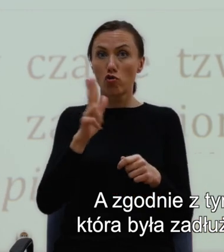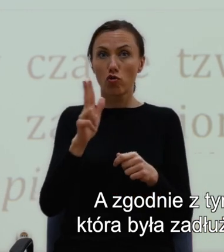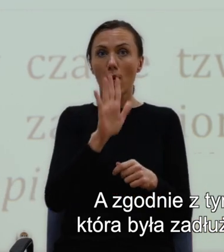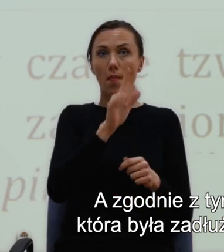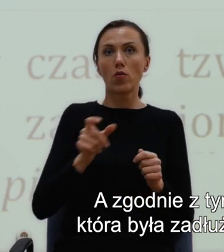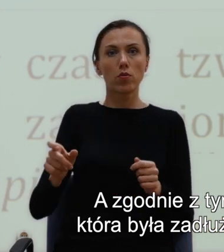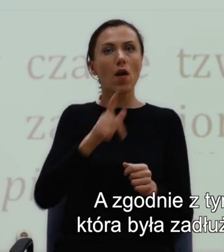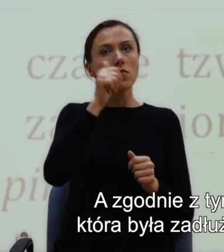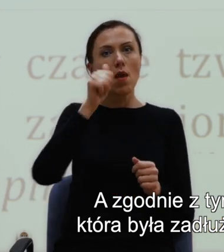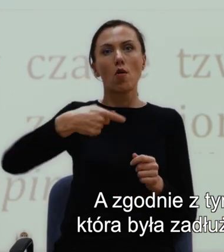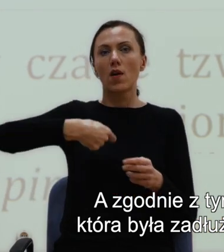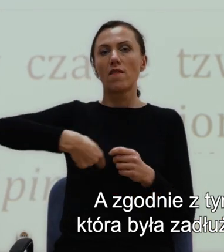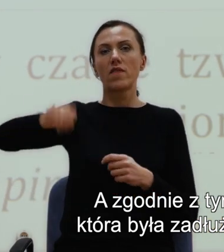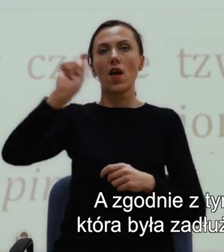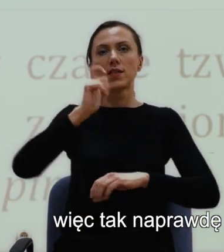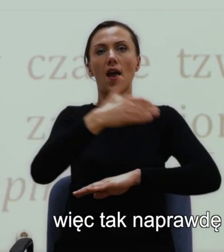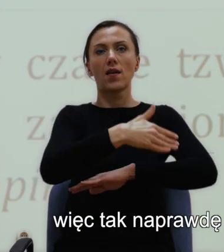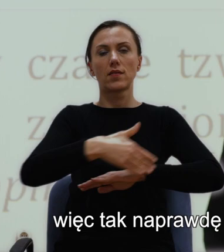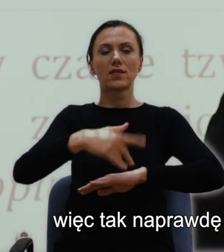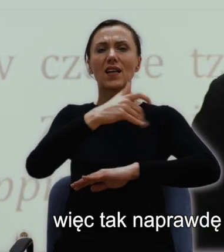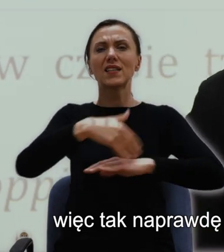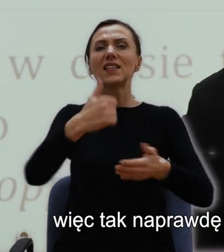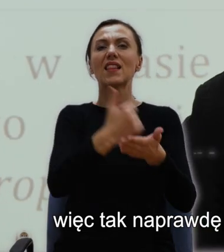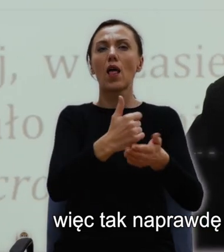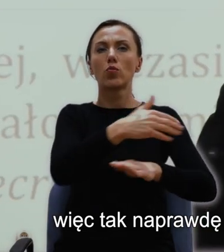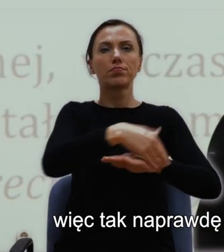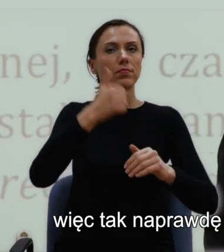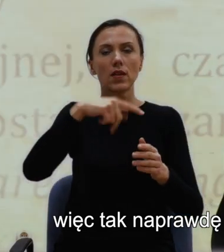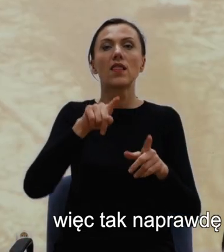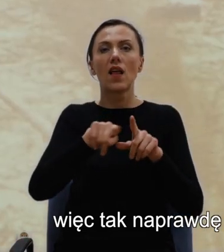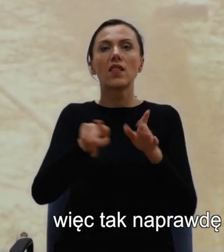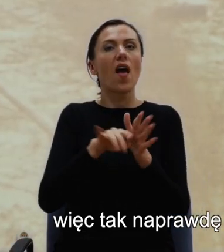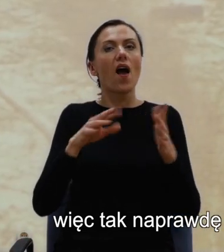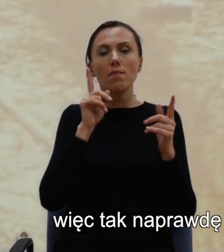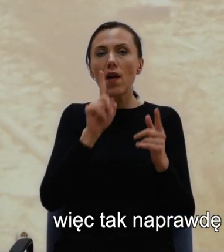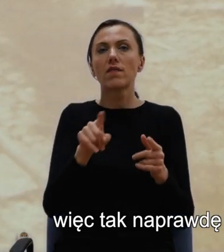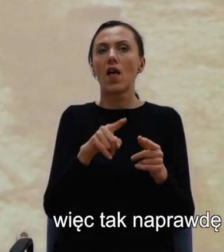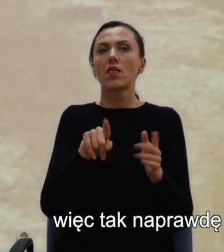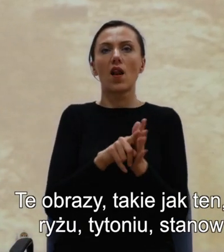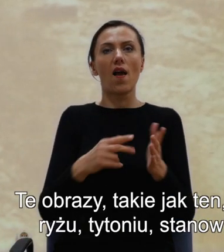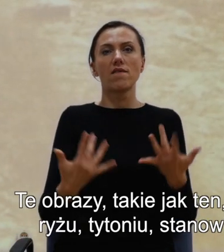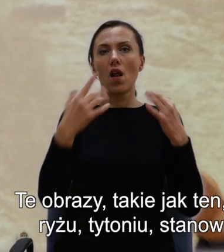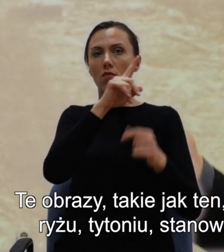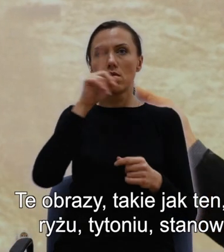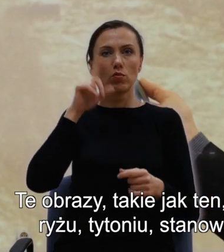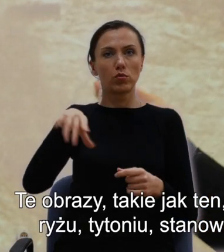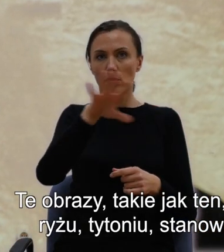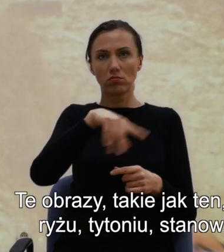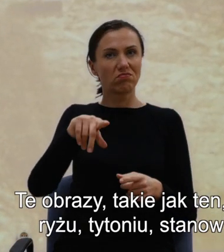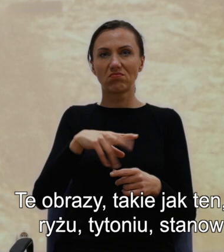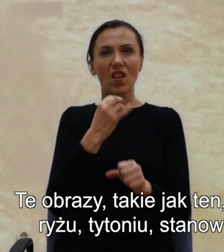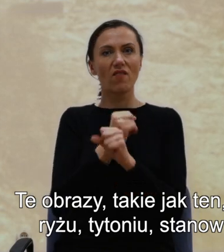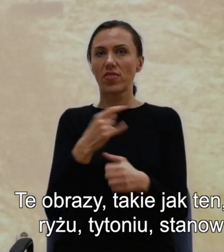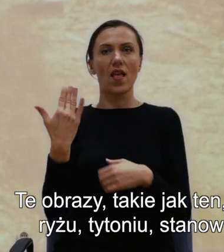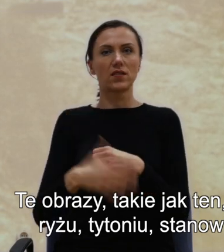zadłużona nie mogła wyjechać poza granicę stanu. Więc tak naprawdę dla wielu osób niewolnictwo się nie zakończyło. I te obrazy, takie